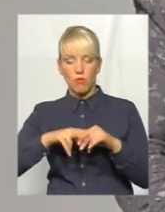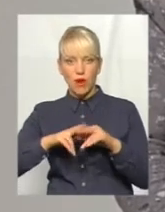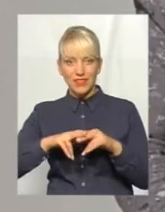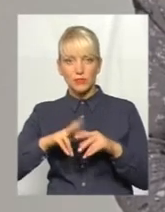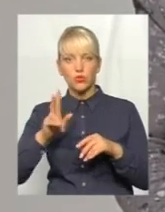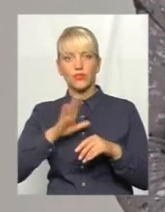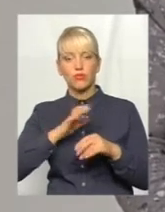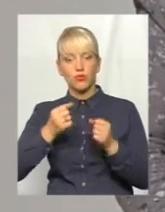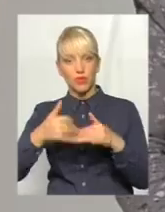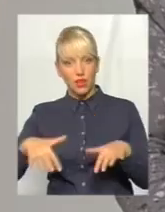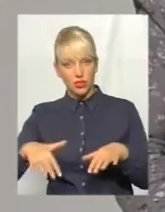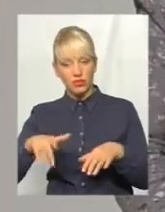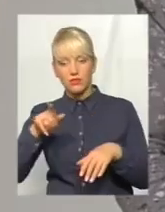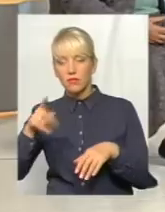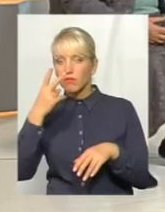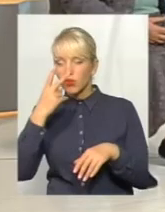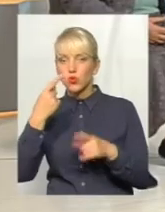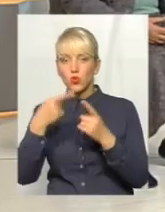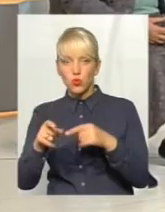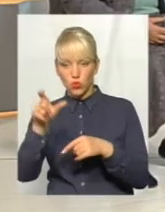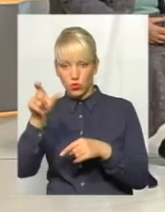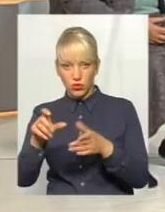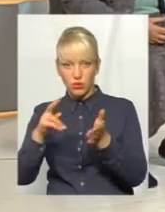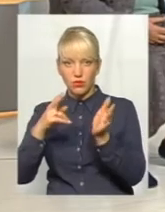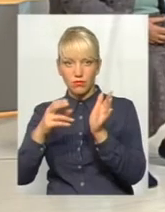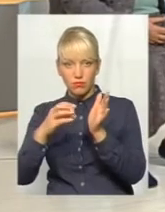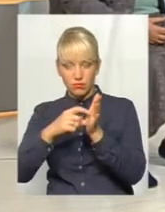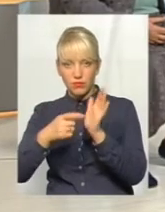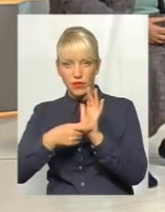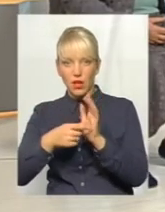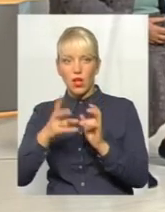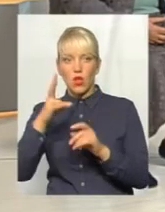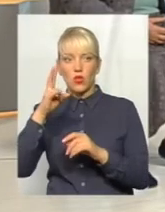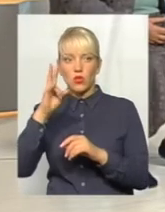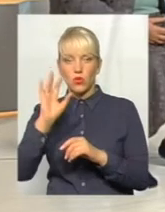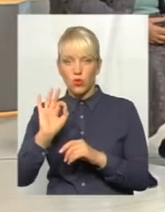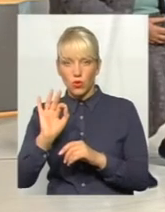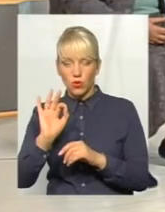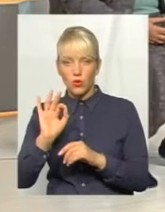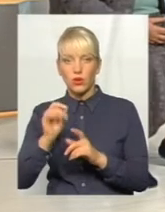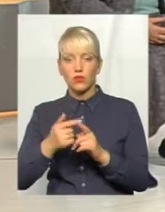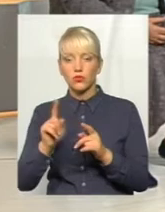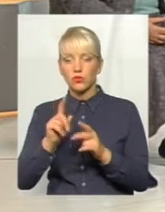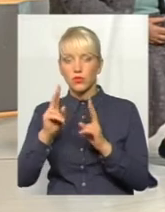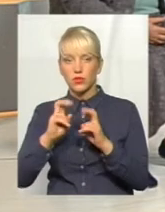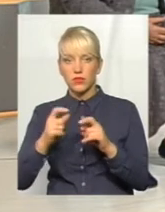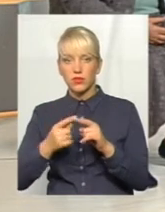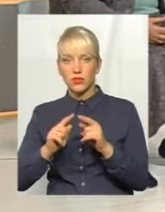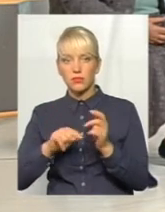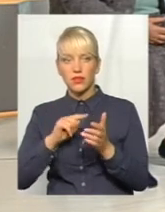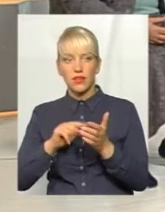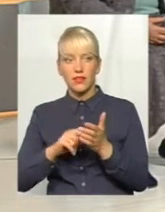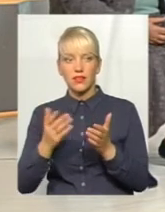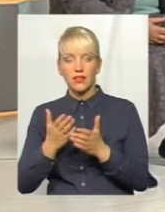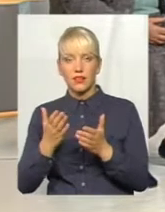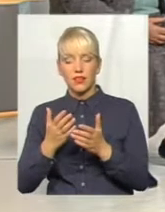зовнішності. І банк бачив про це, але відізватися своїм позовом від суду і розглянути ці питання, які ми заявляли, він